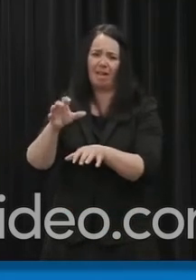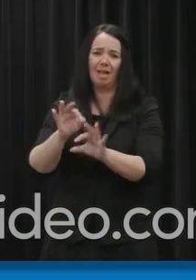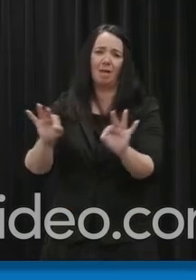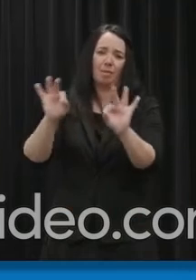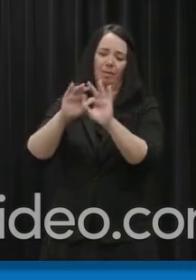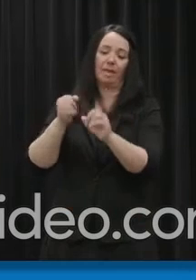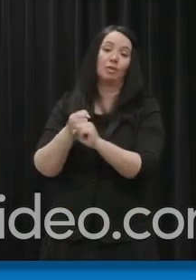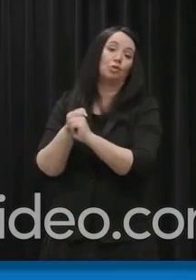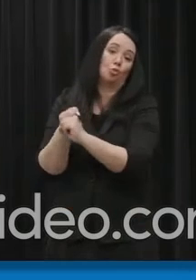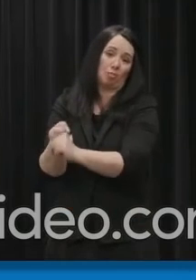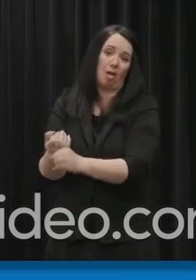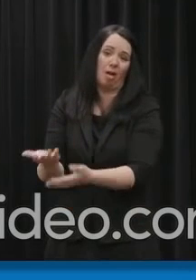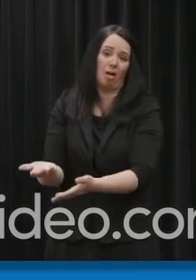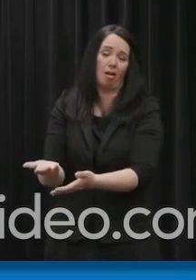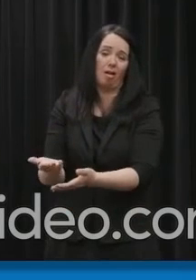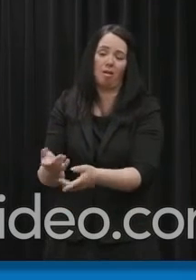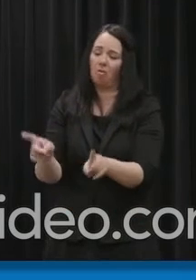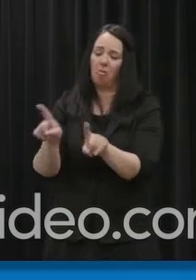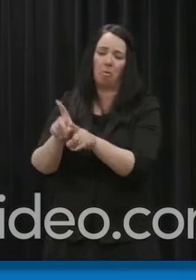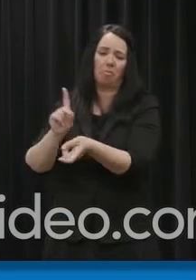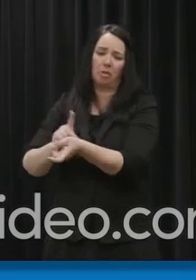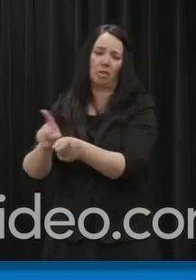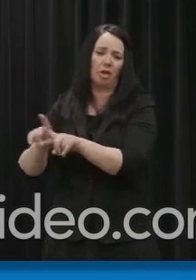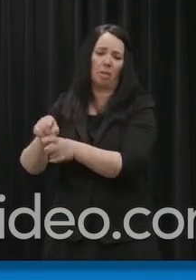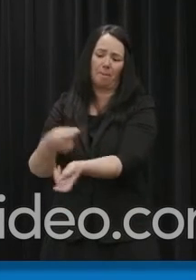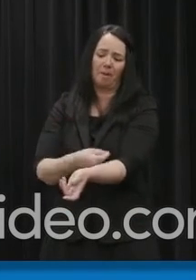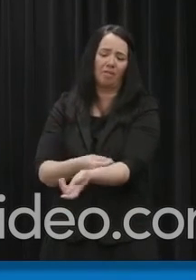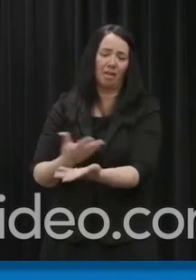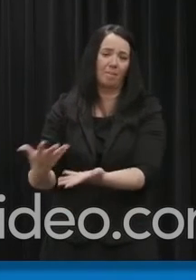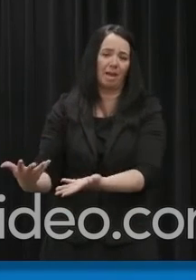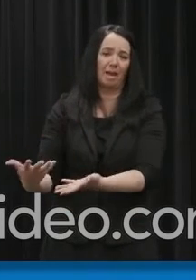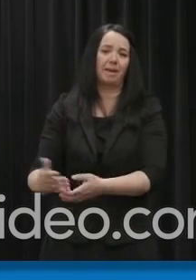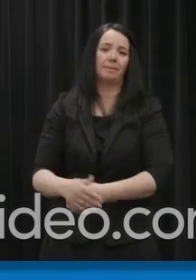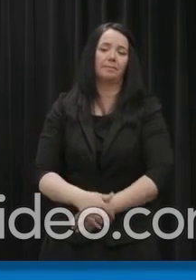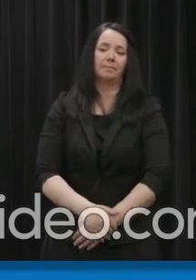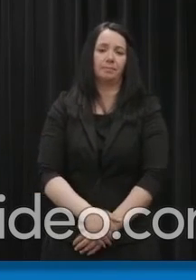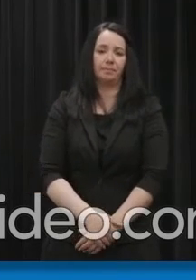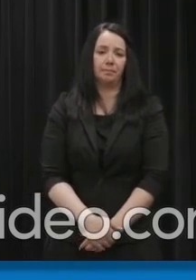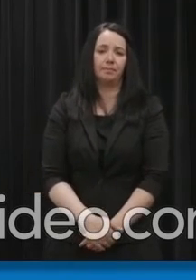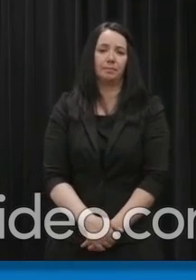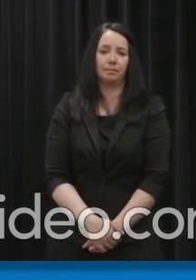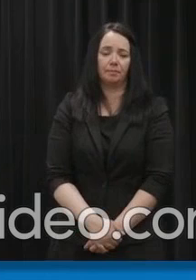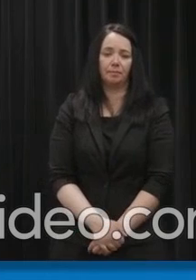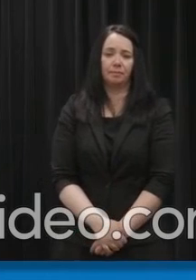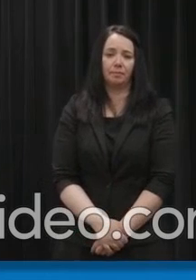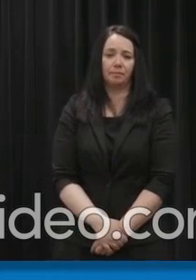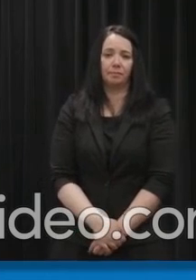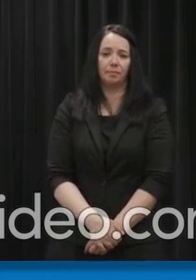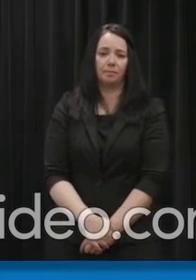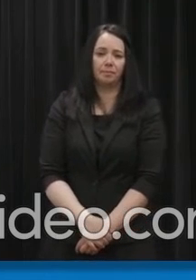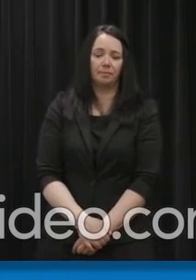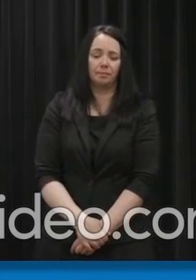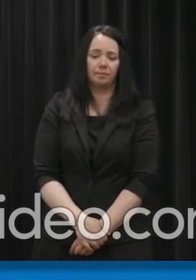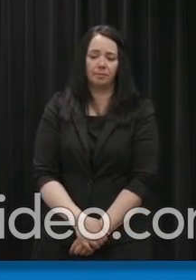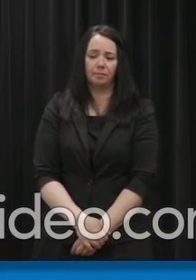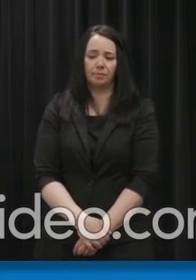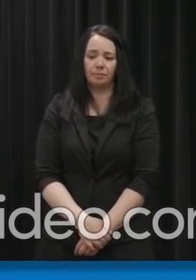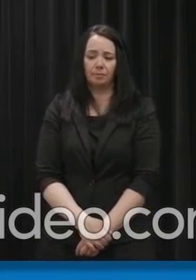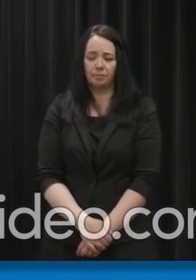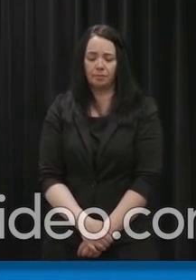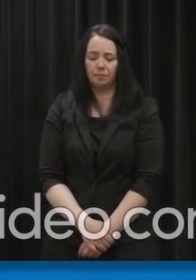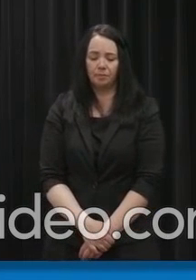travail tout aussi héroïque que celui qu'effectuent les médecins, les infirmières, les travailleurs